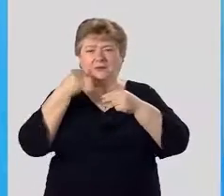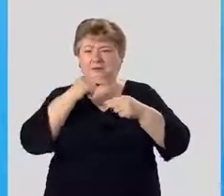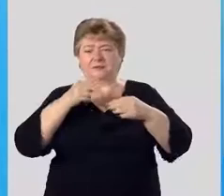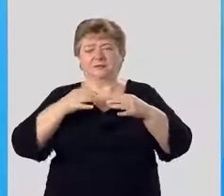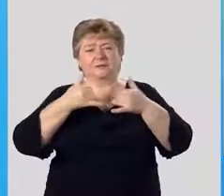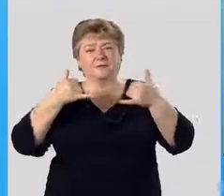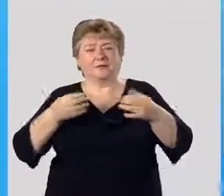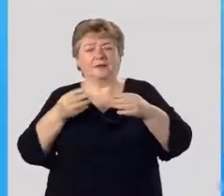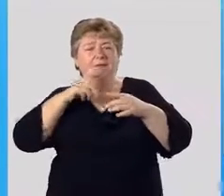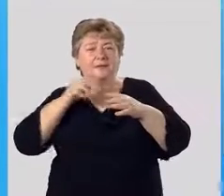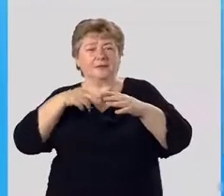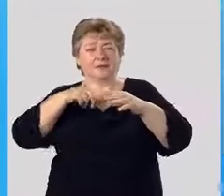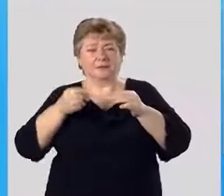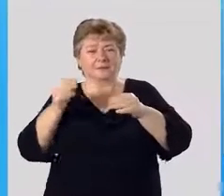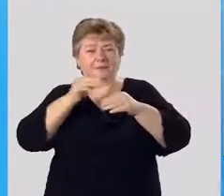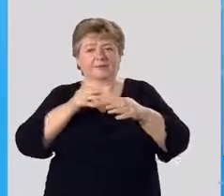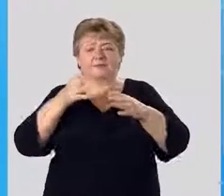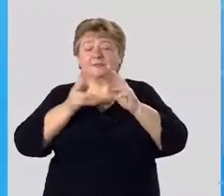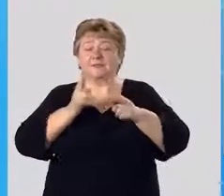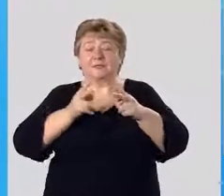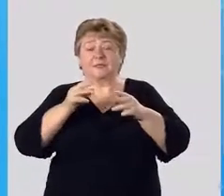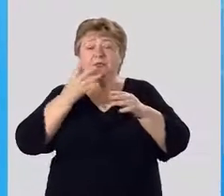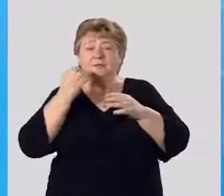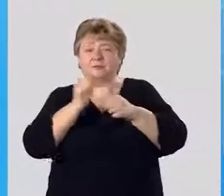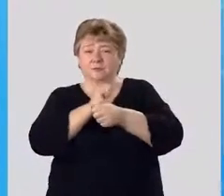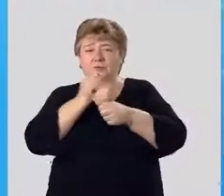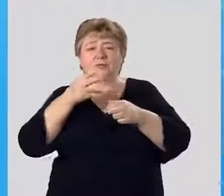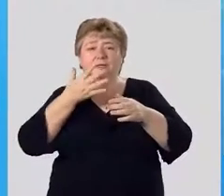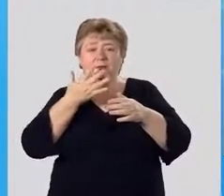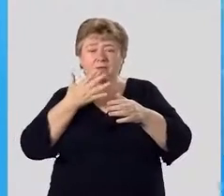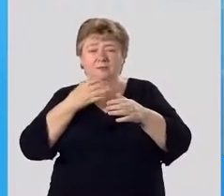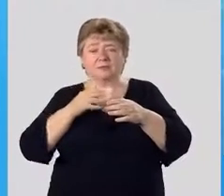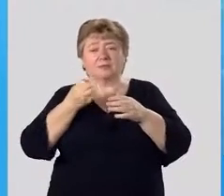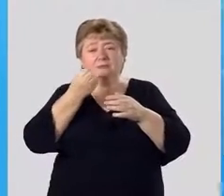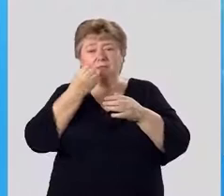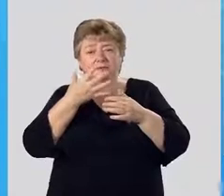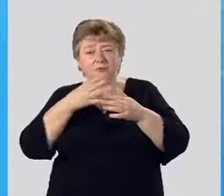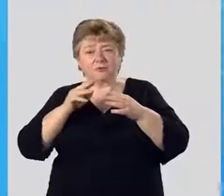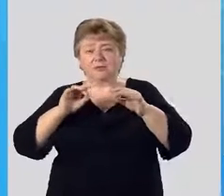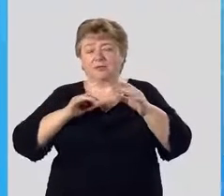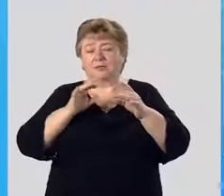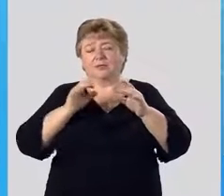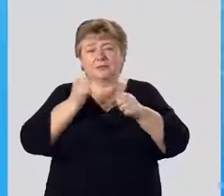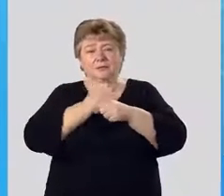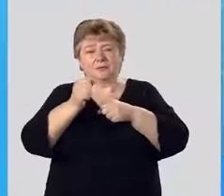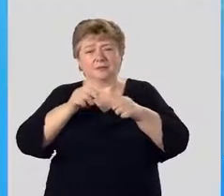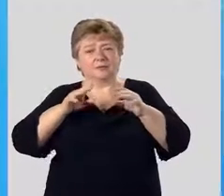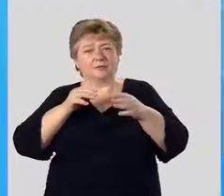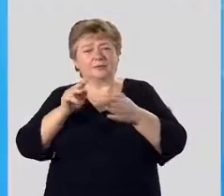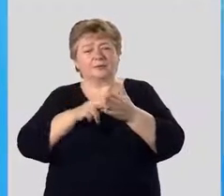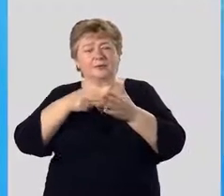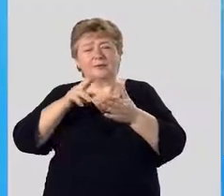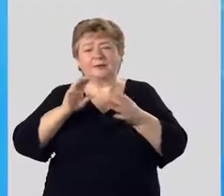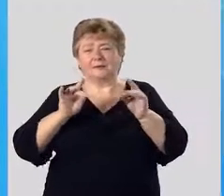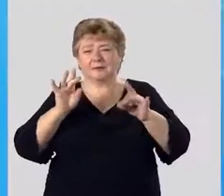Молодые листья добавляют в салаты, сухие используют как специи. Цветочная пыль используется для изготовления клея.